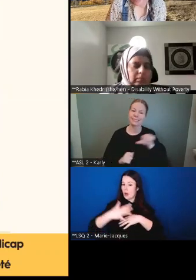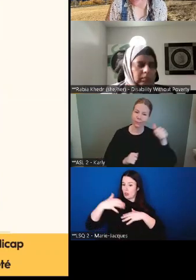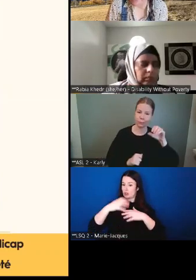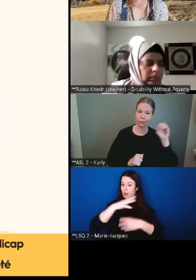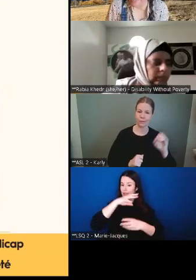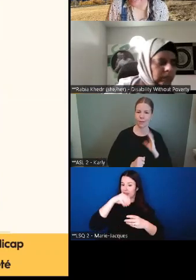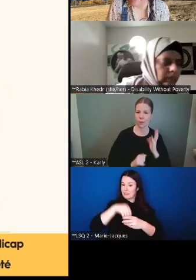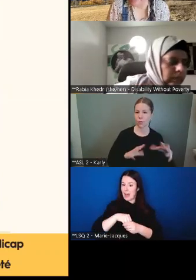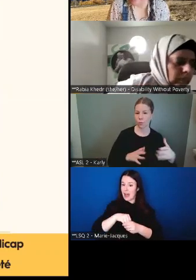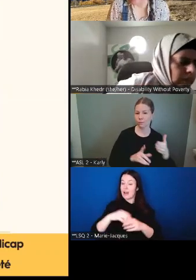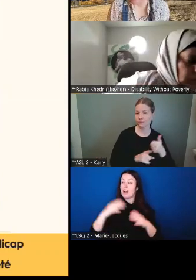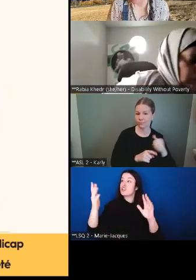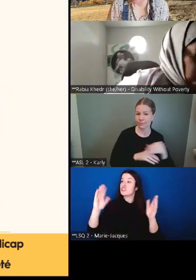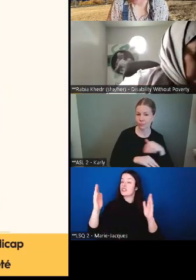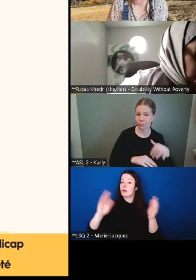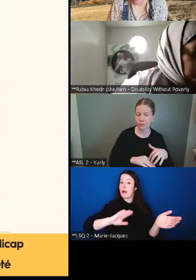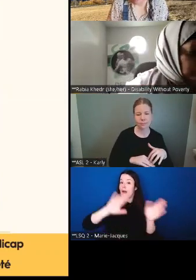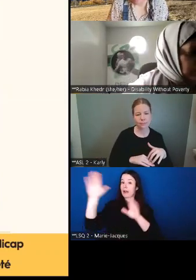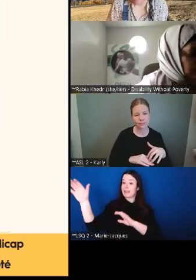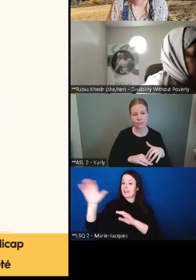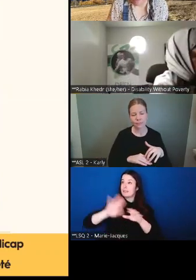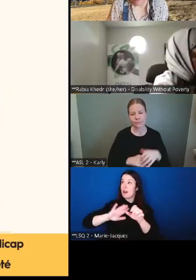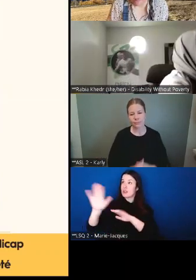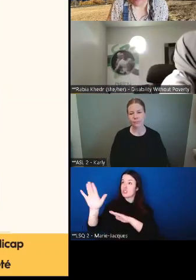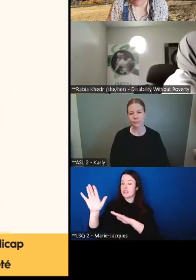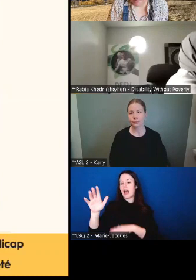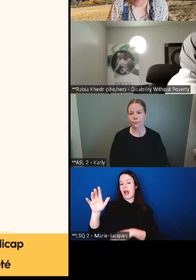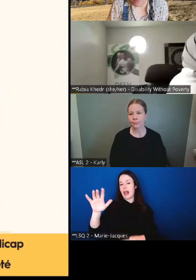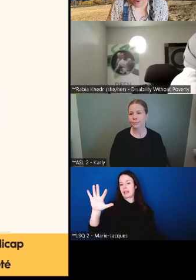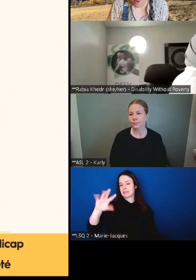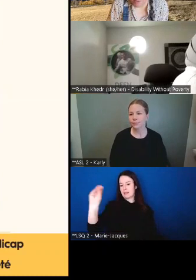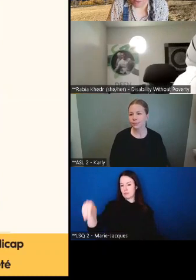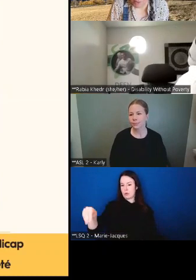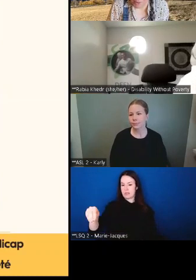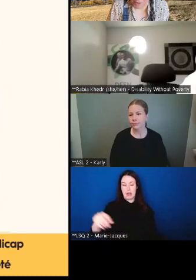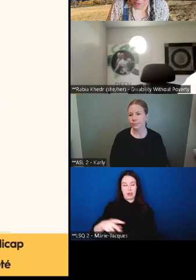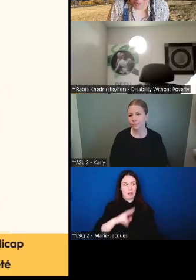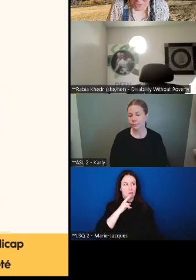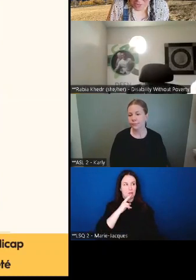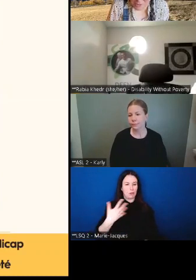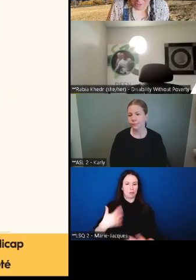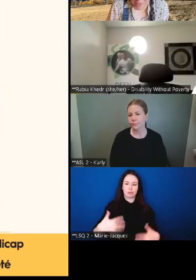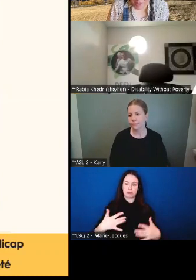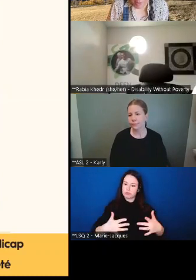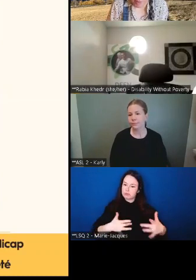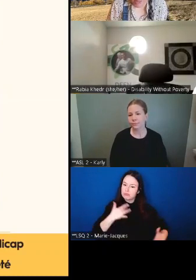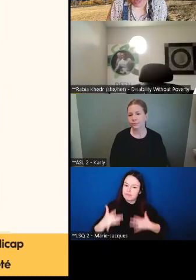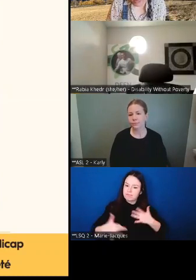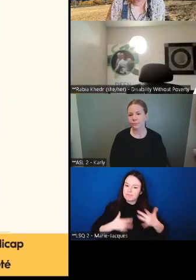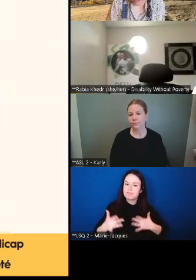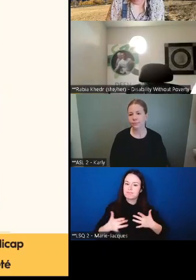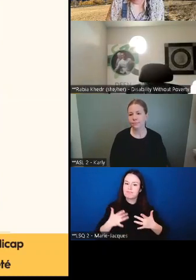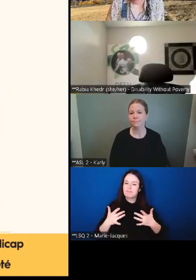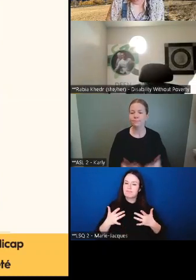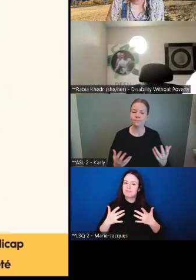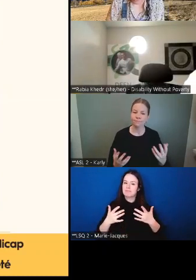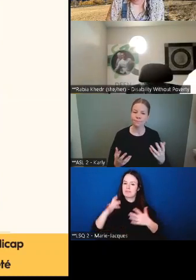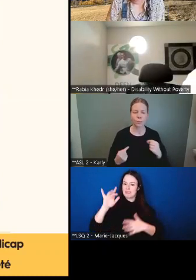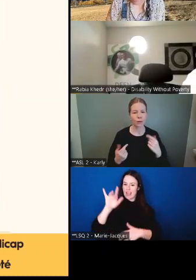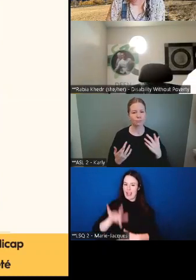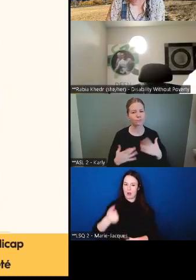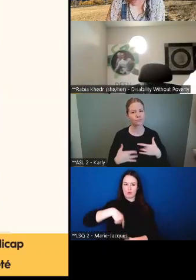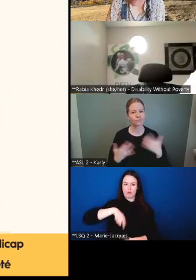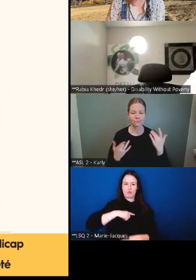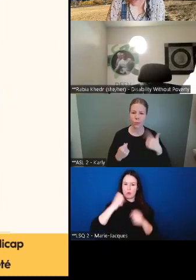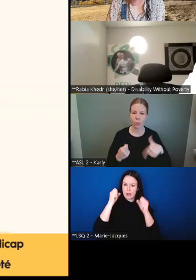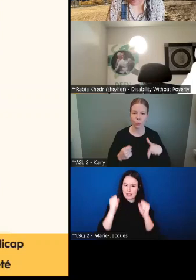population en général. Je suis vraiment enthousiasmée du fait que nous avons été en mesure de